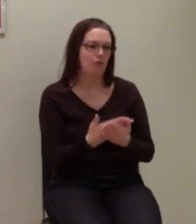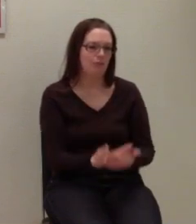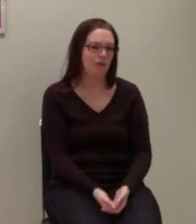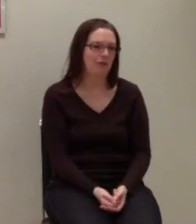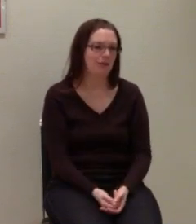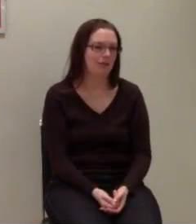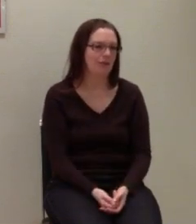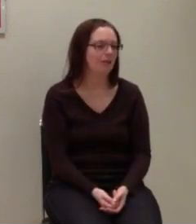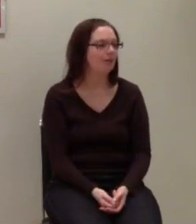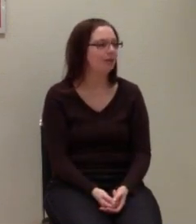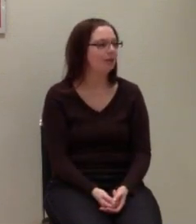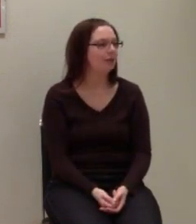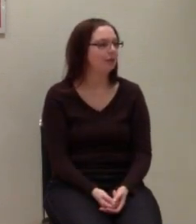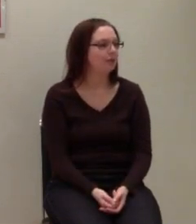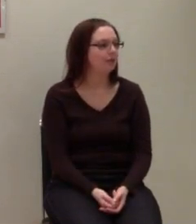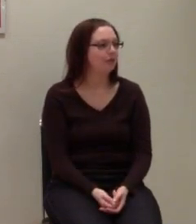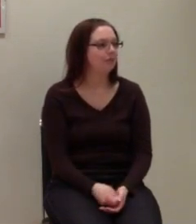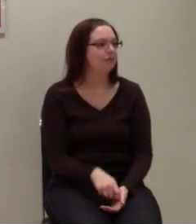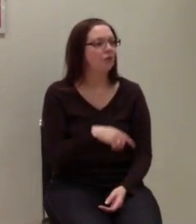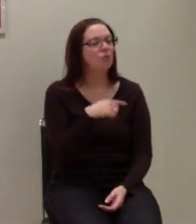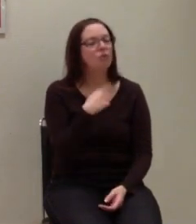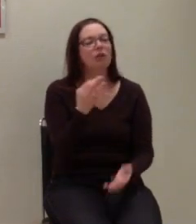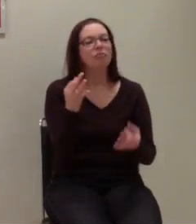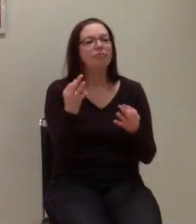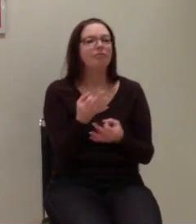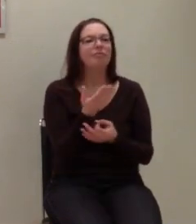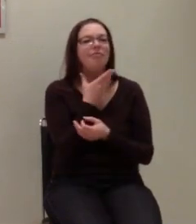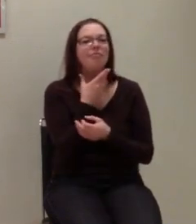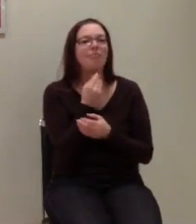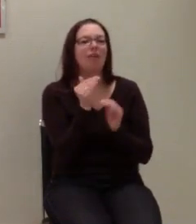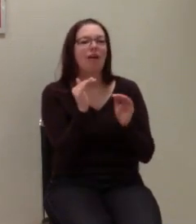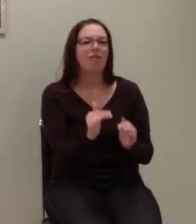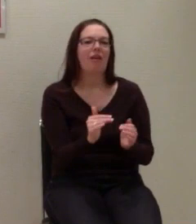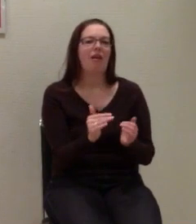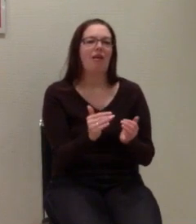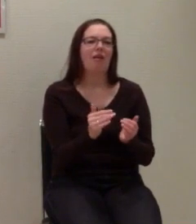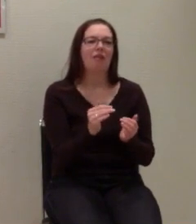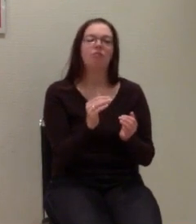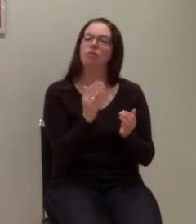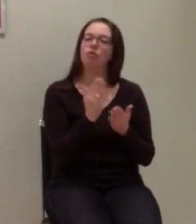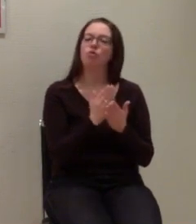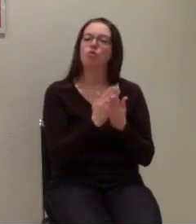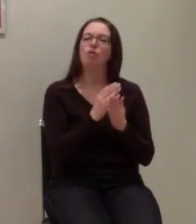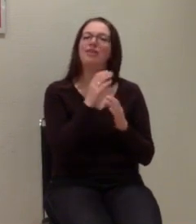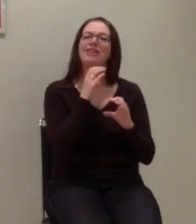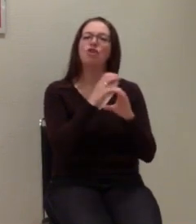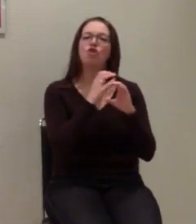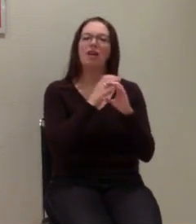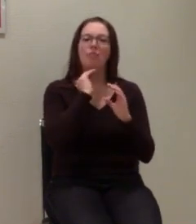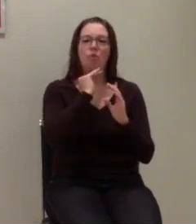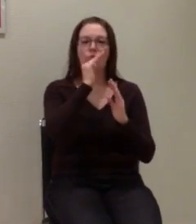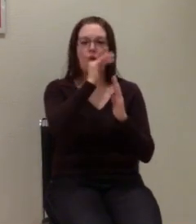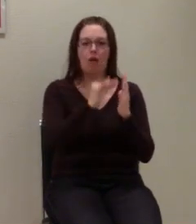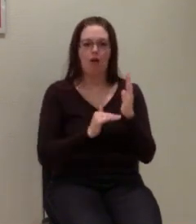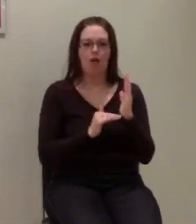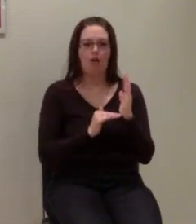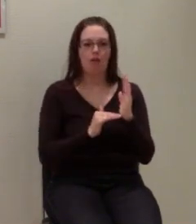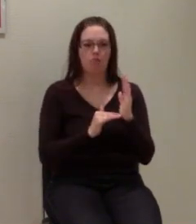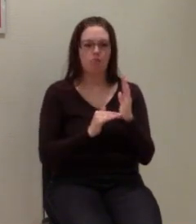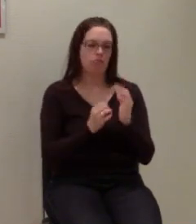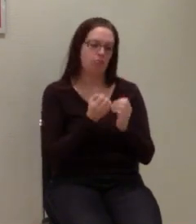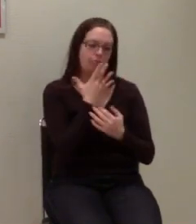Dann haben wir darüber auch bei Bedarf gleich ein Chat-Protokoll, auch dass man mal noch was nachkontrollieren kann,